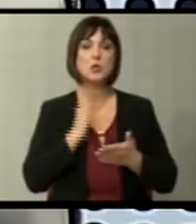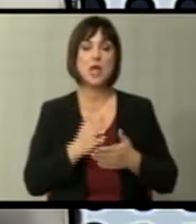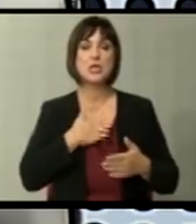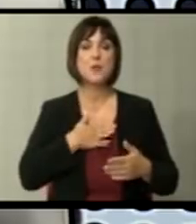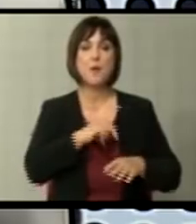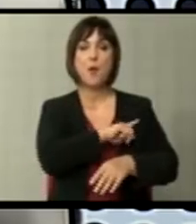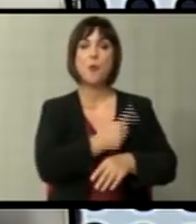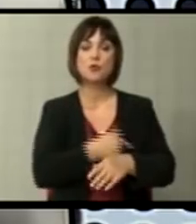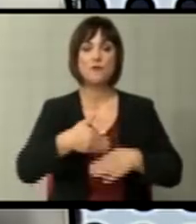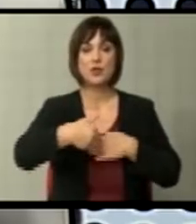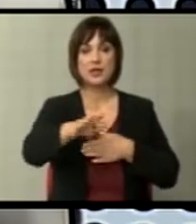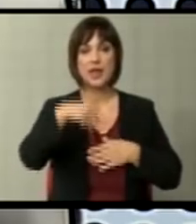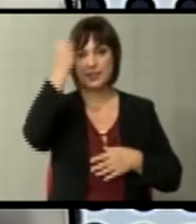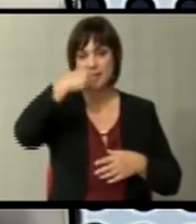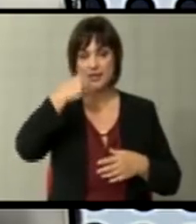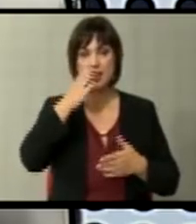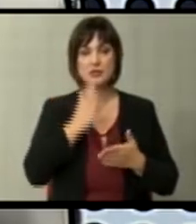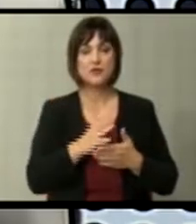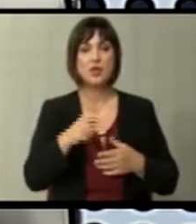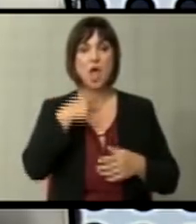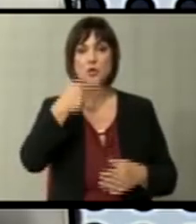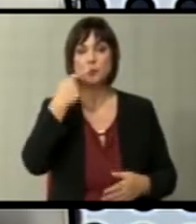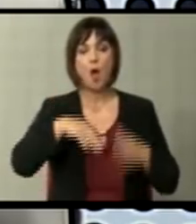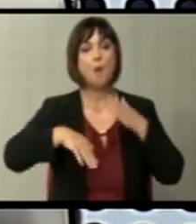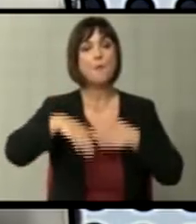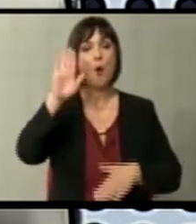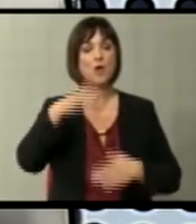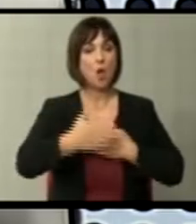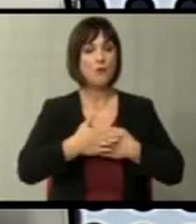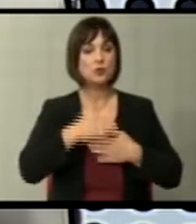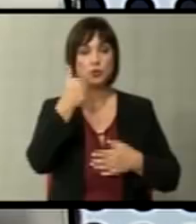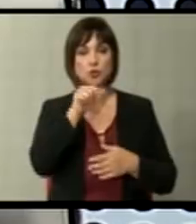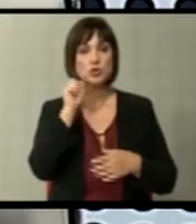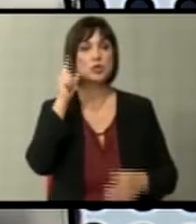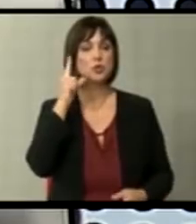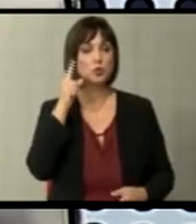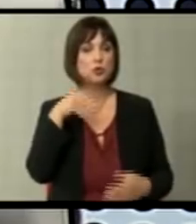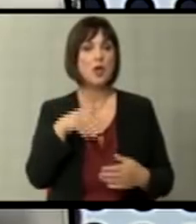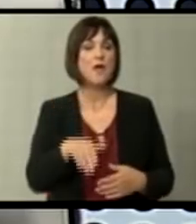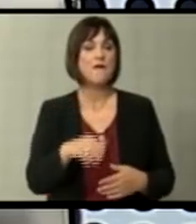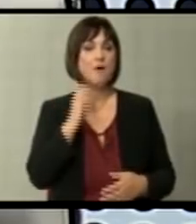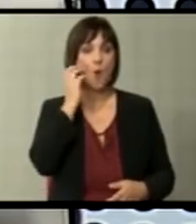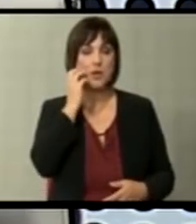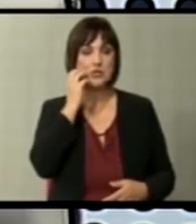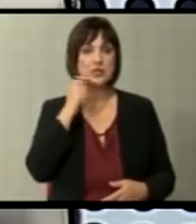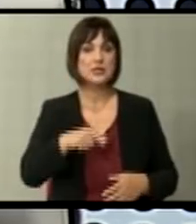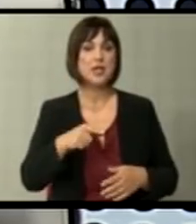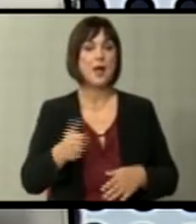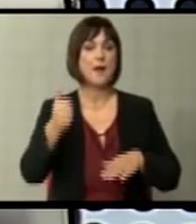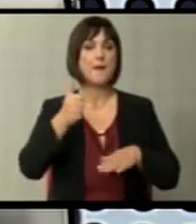имаме можност во наредната недела секако да коментираме повеќе во однос на тоа што ќе се случи во Брисел на